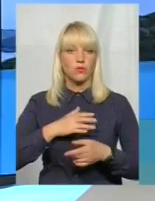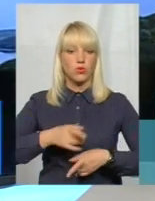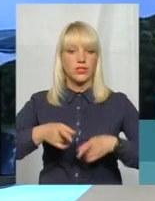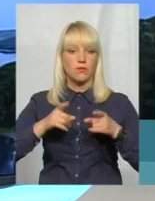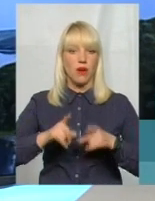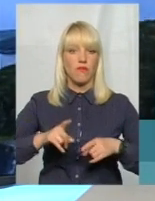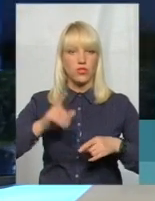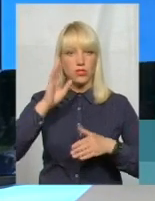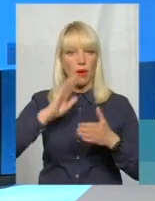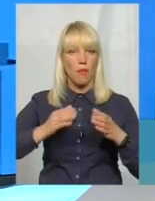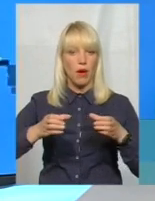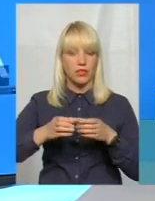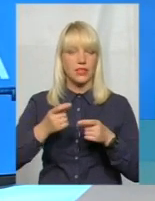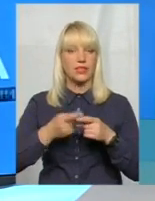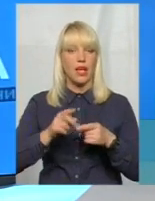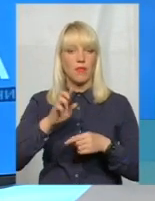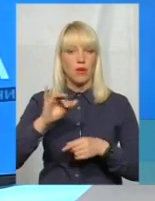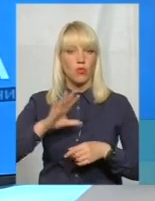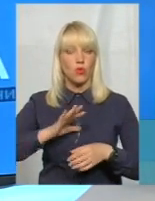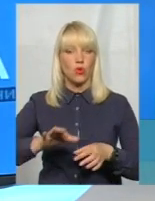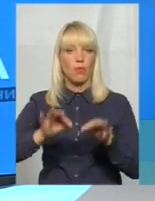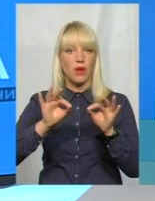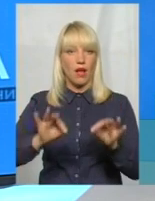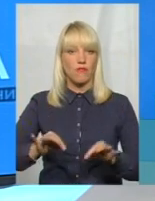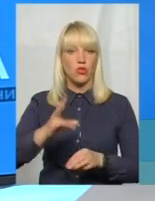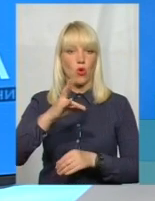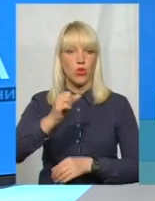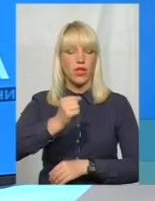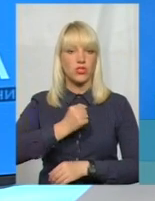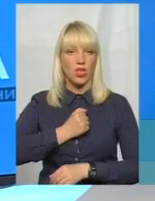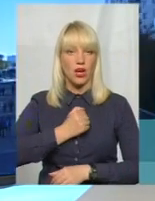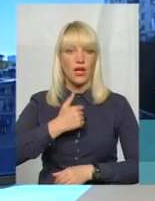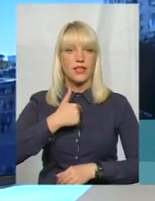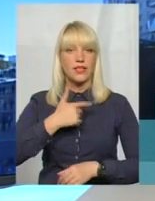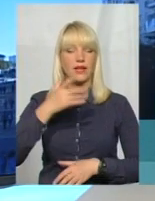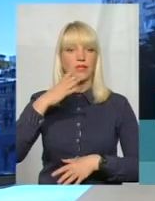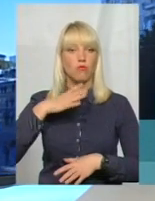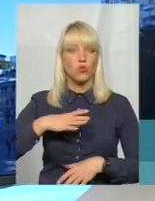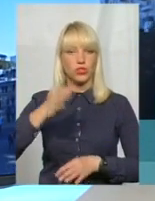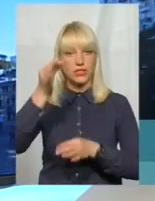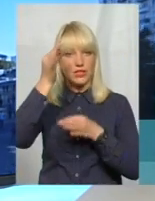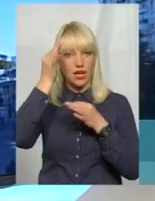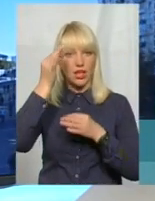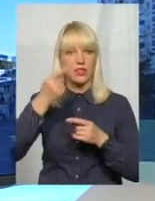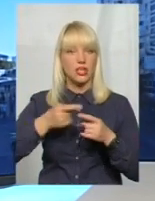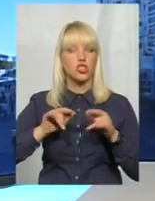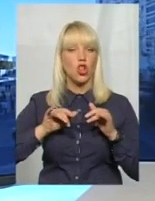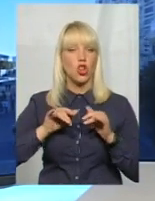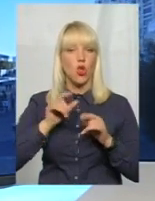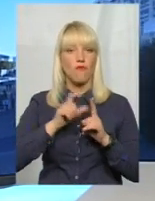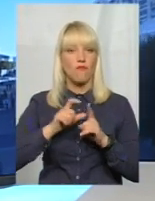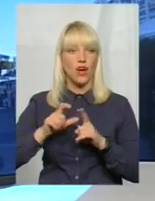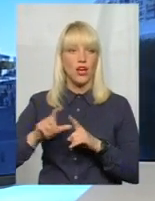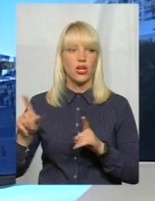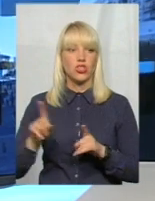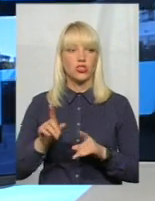це було б правильно. Але ж, на жаль, змушений згадати слова, які весь час згадую, що